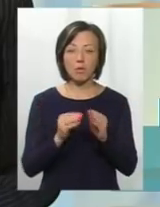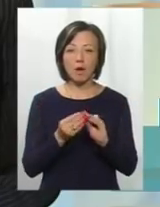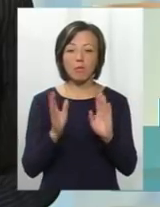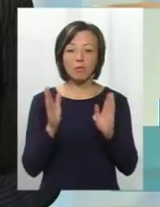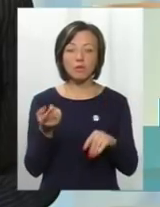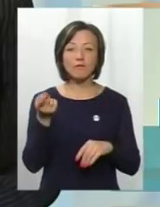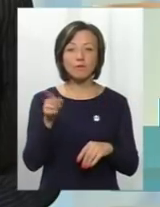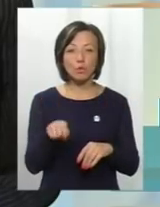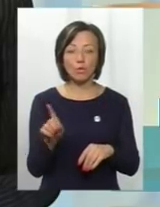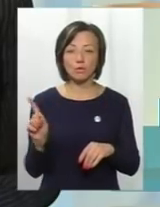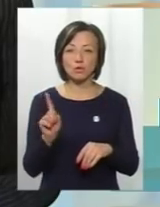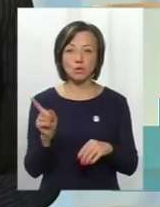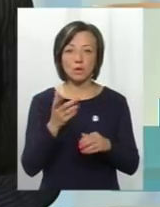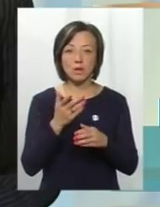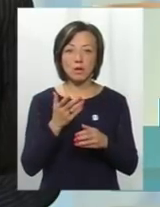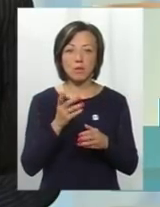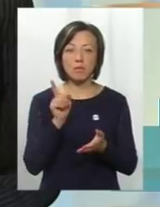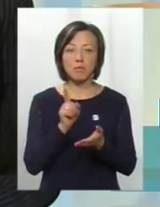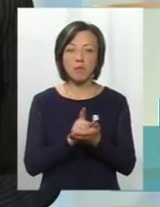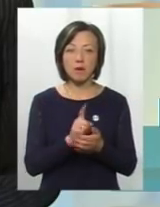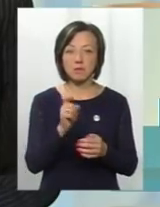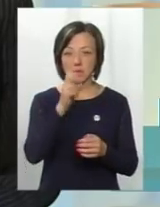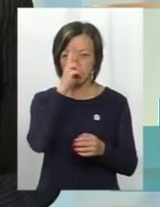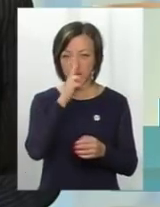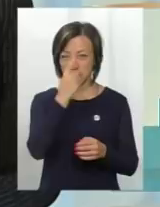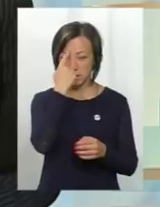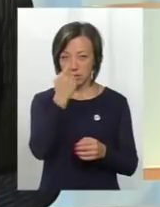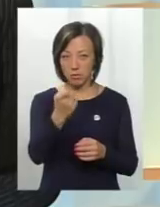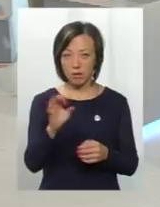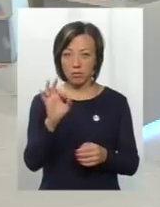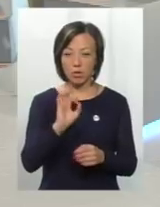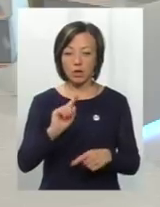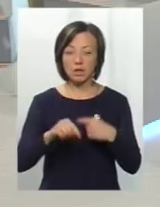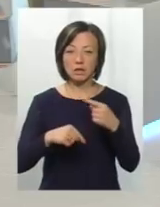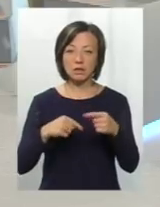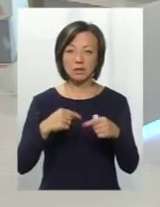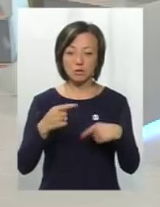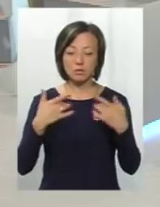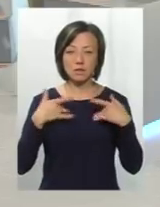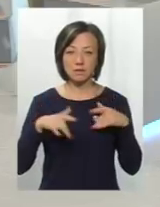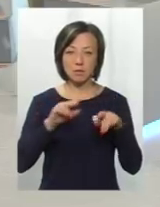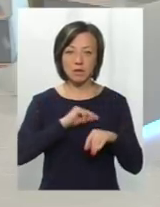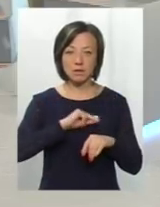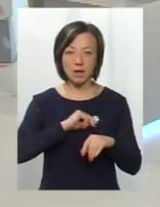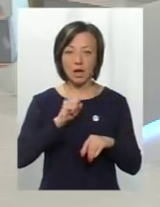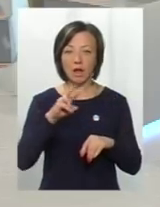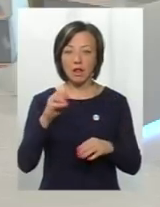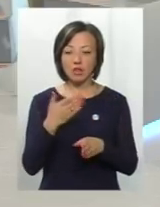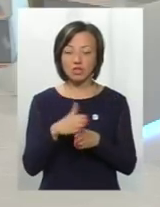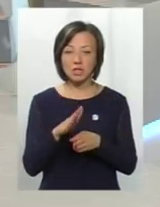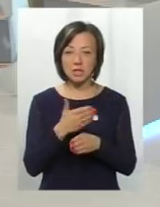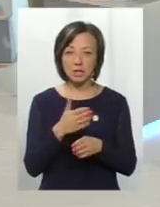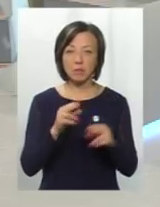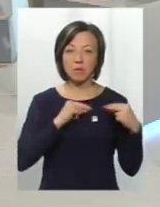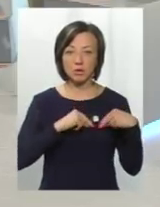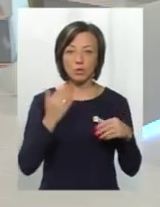буде полягати в тому, що ми маємо як мінімум за два місяці попередити про наступне вивільнення працівників, але частина працівників